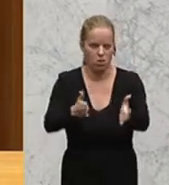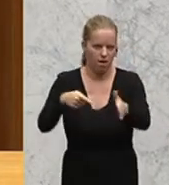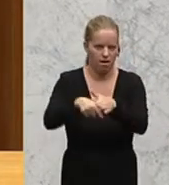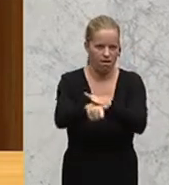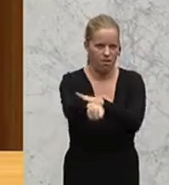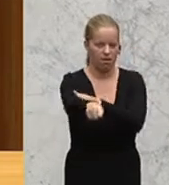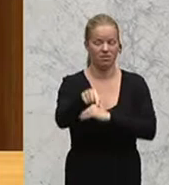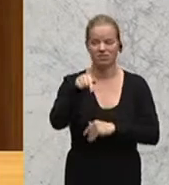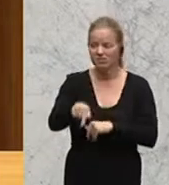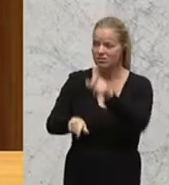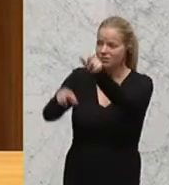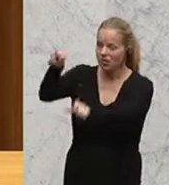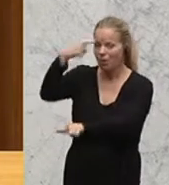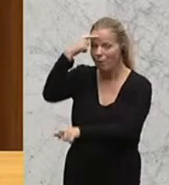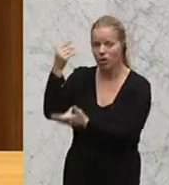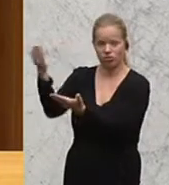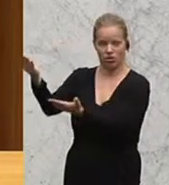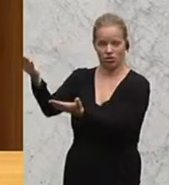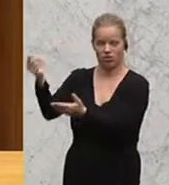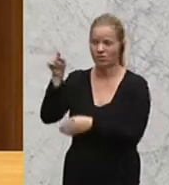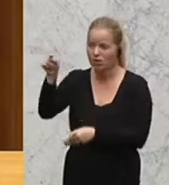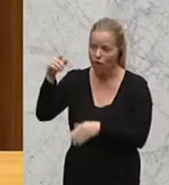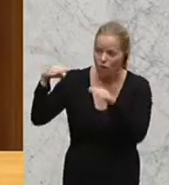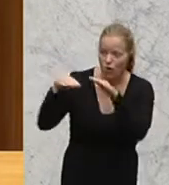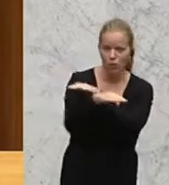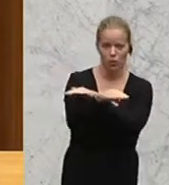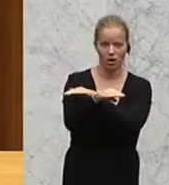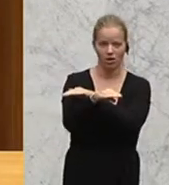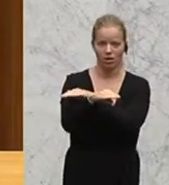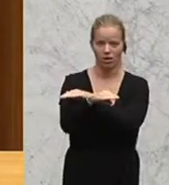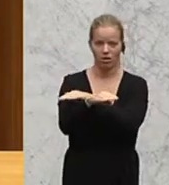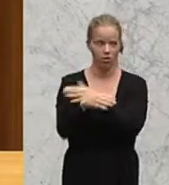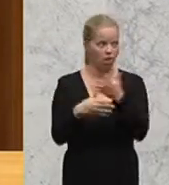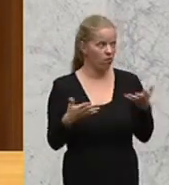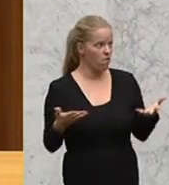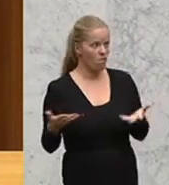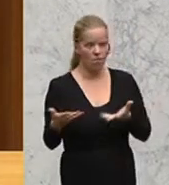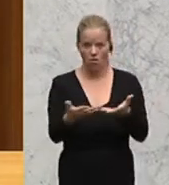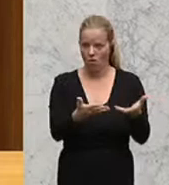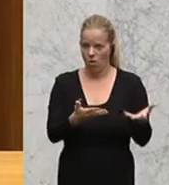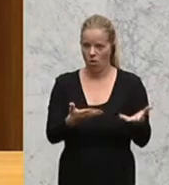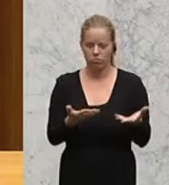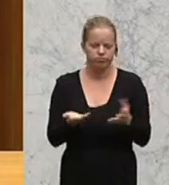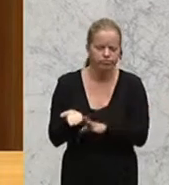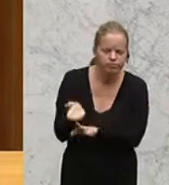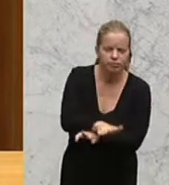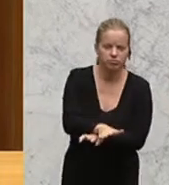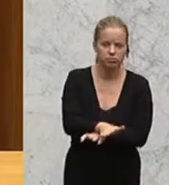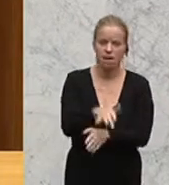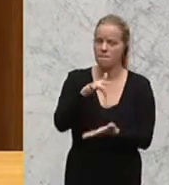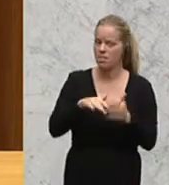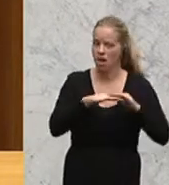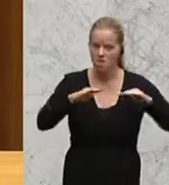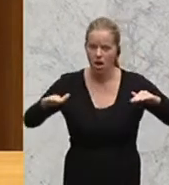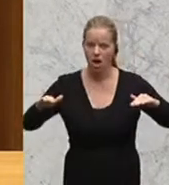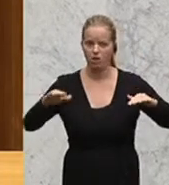mit Menschen zu tun, die flüchten und die dann auf der Strecke bleiben. Die sterben im Mittelmeer, die